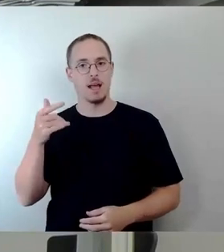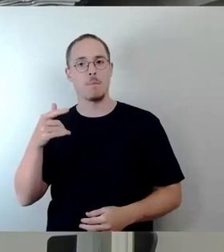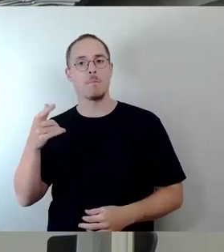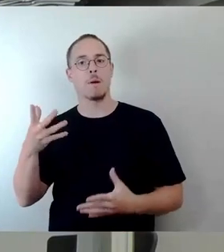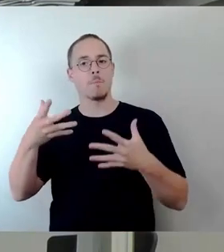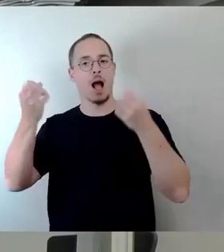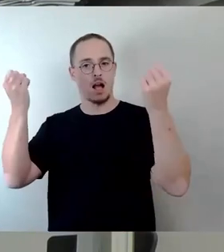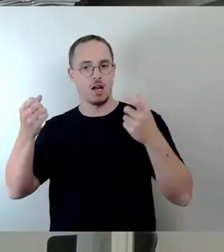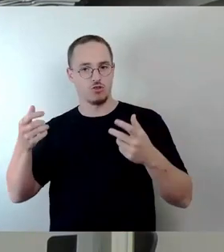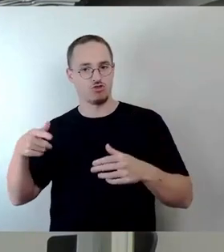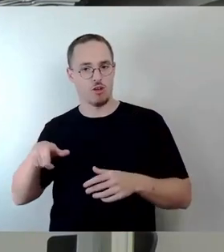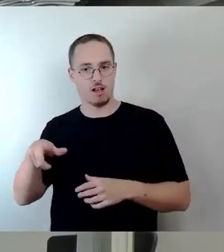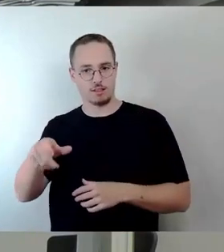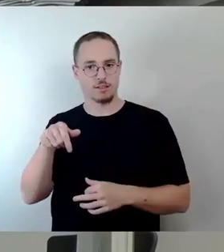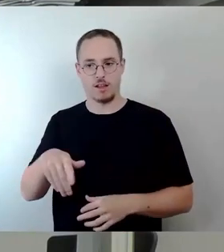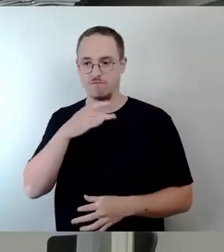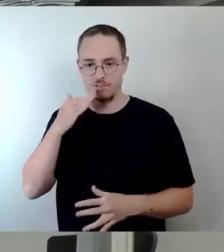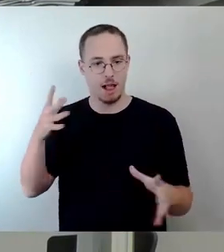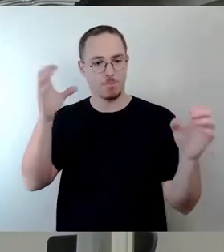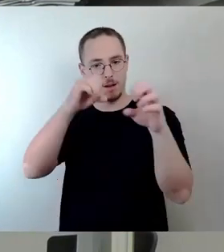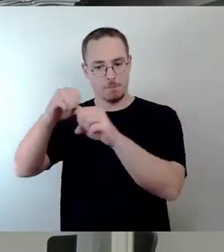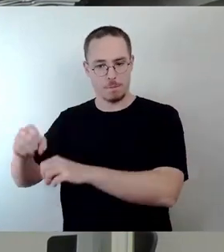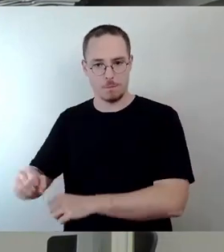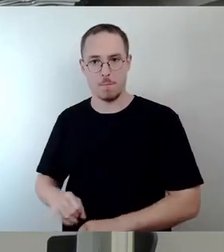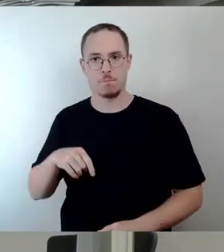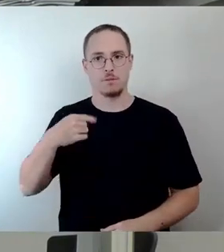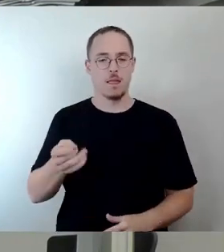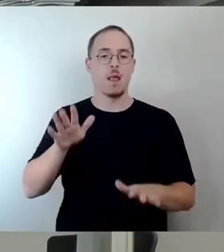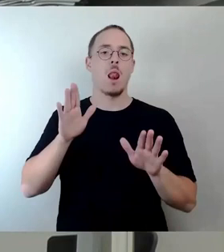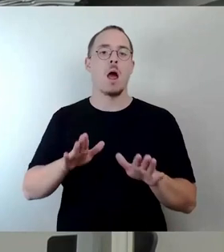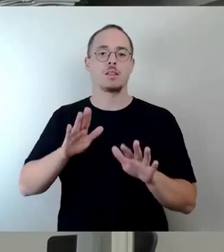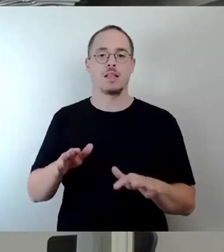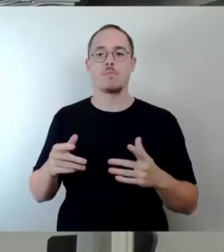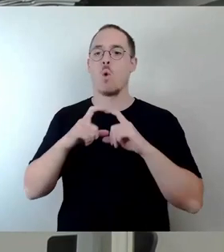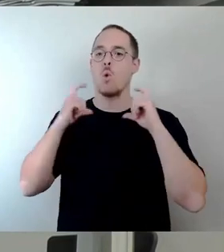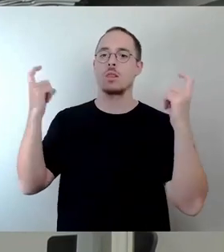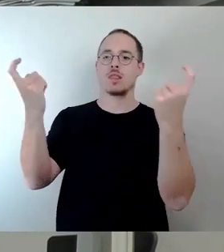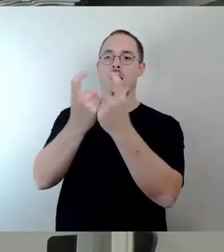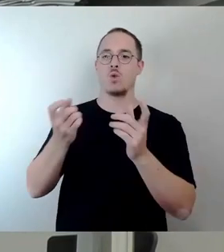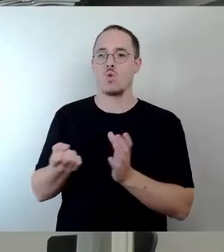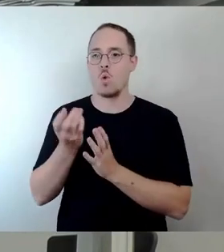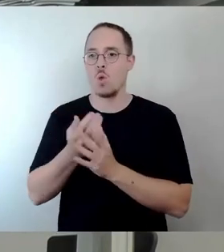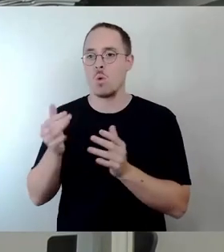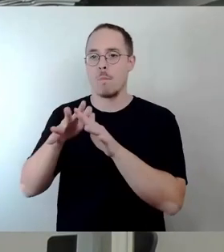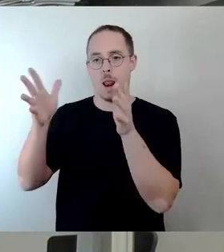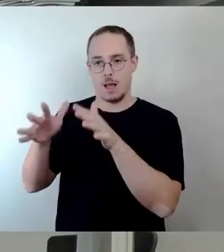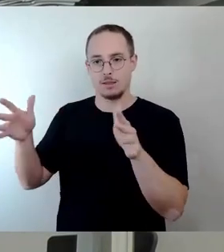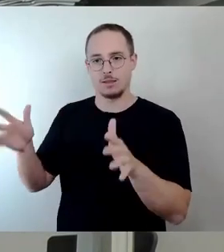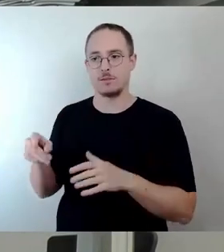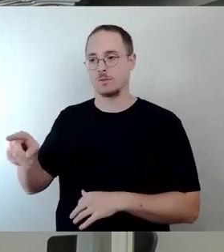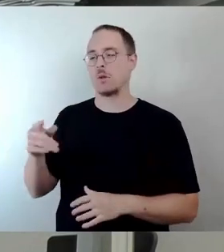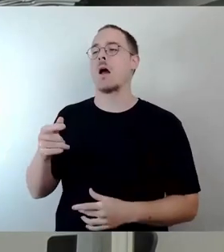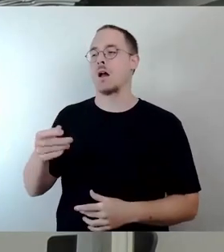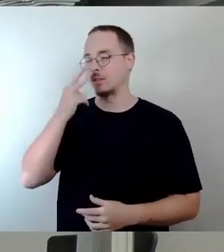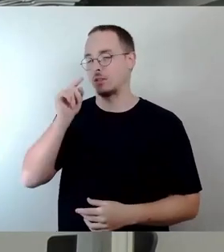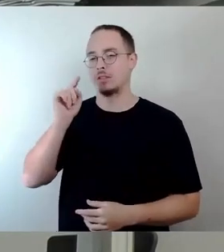langsam angefangen mit Rundkino und Kulturpalast, auch diesen Wert dieser Gebäude zu erkennen. Und dieses Gebäude braucht